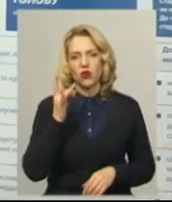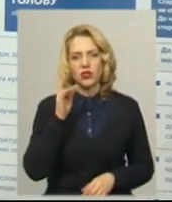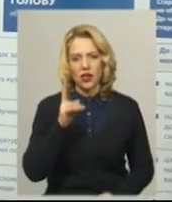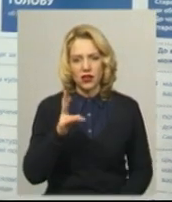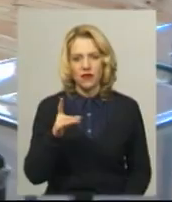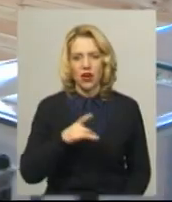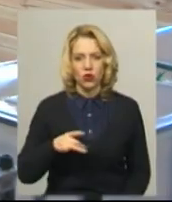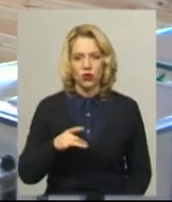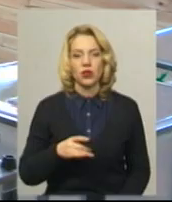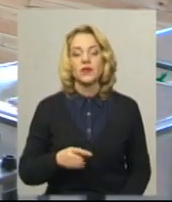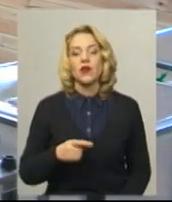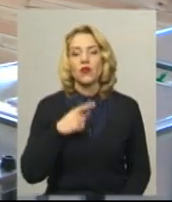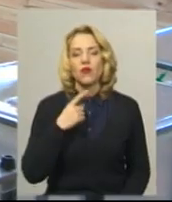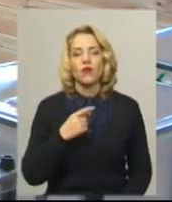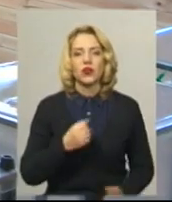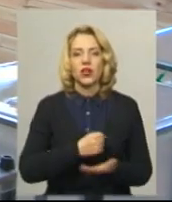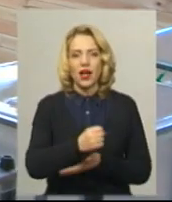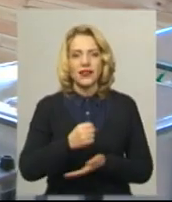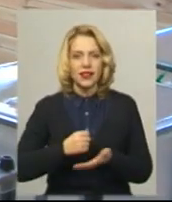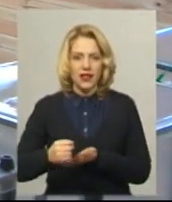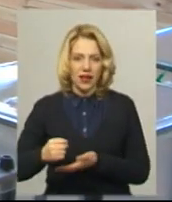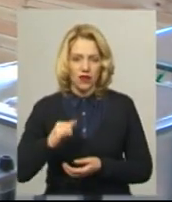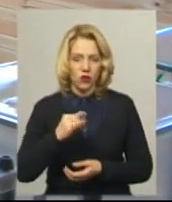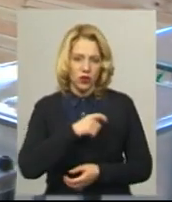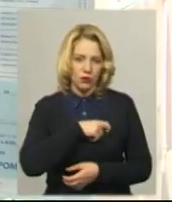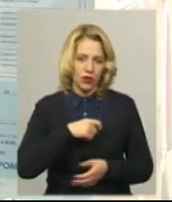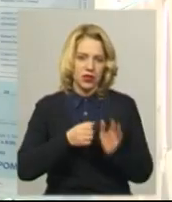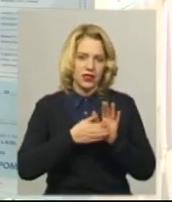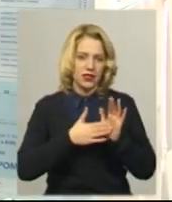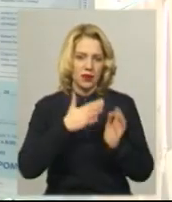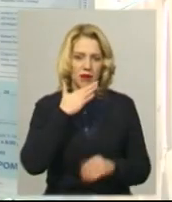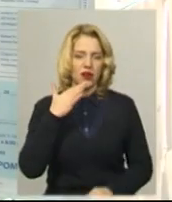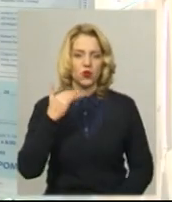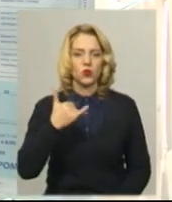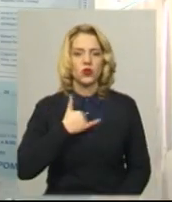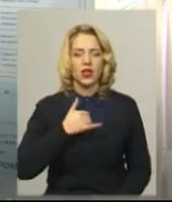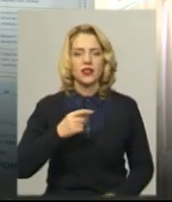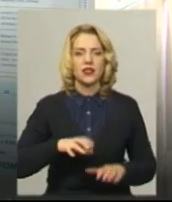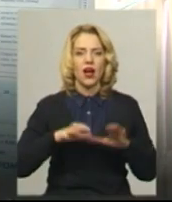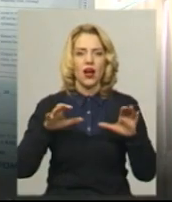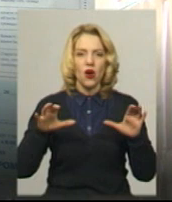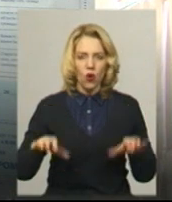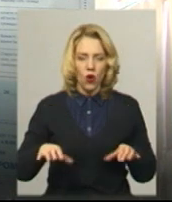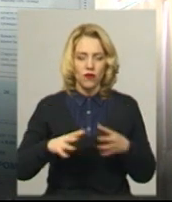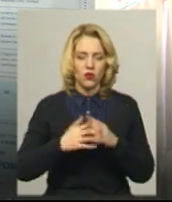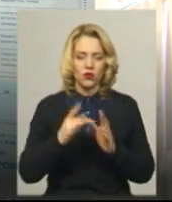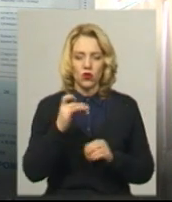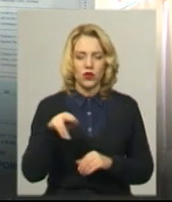Беньковська. Та додає, кандидатів у депутати зареєстровано теж багато. В нас на голову сільського ради